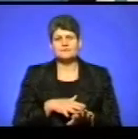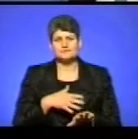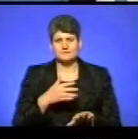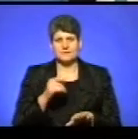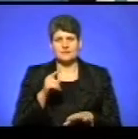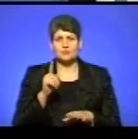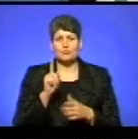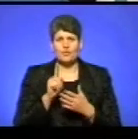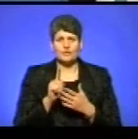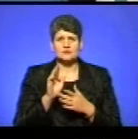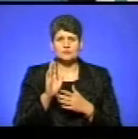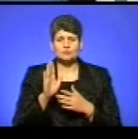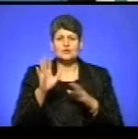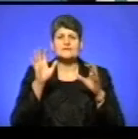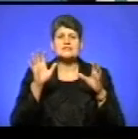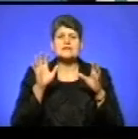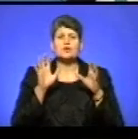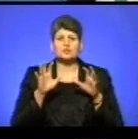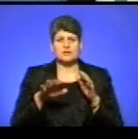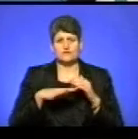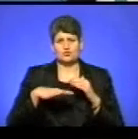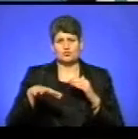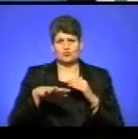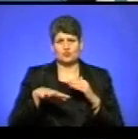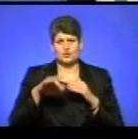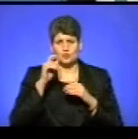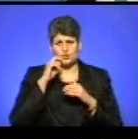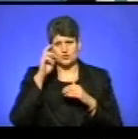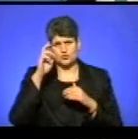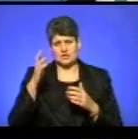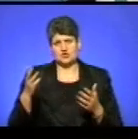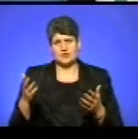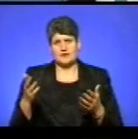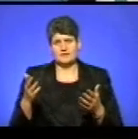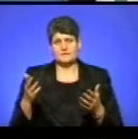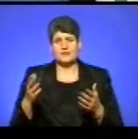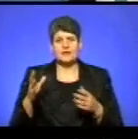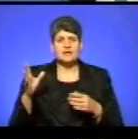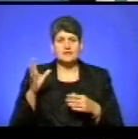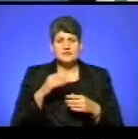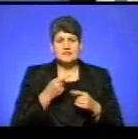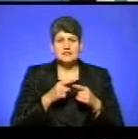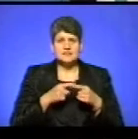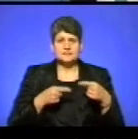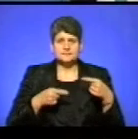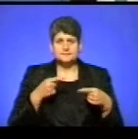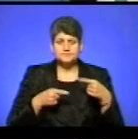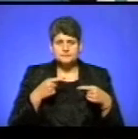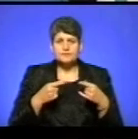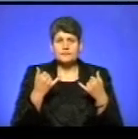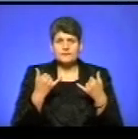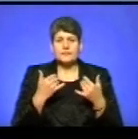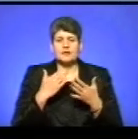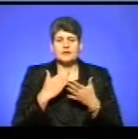повинен проходити в законодавчому полі української держави. І ці провокації, які зараз